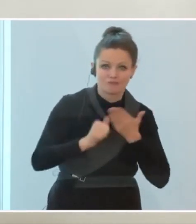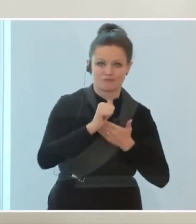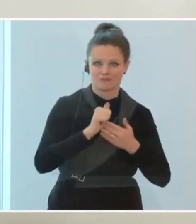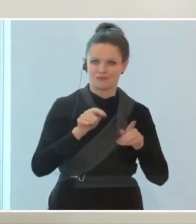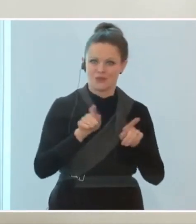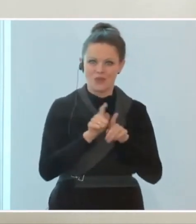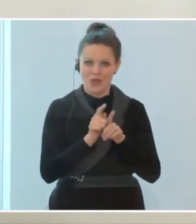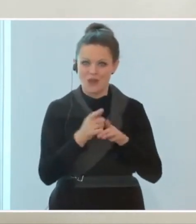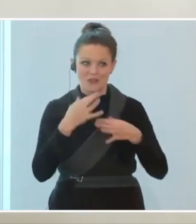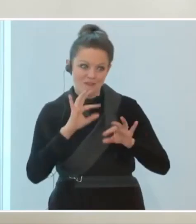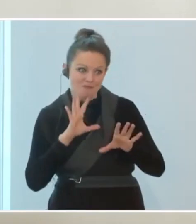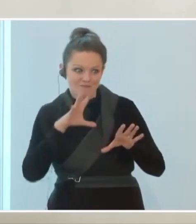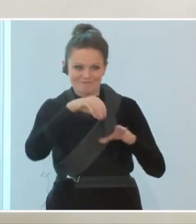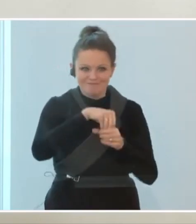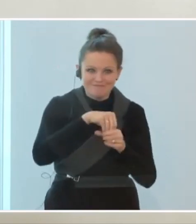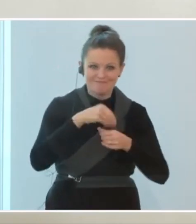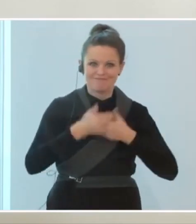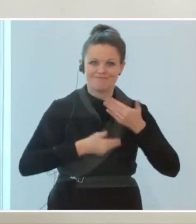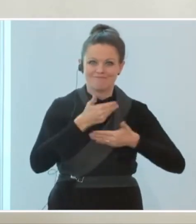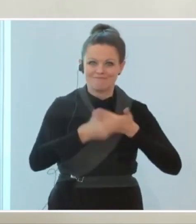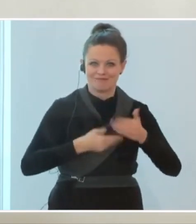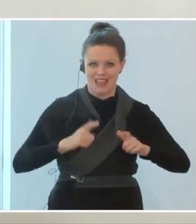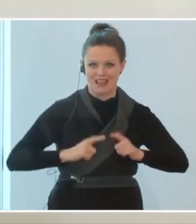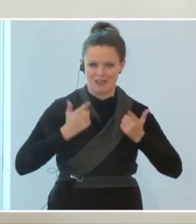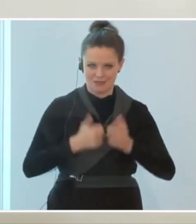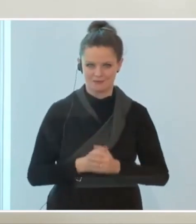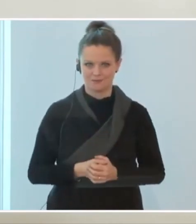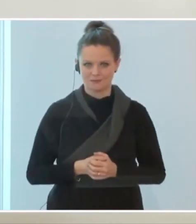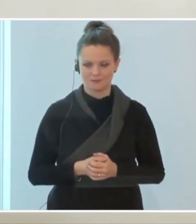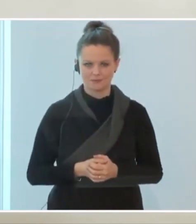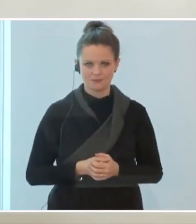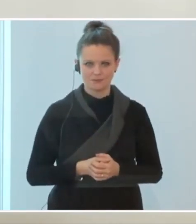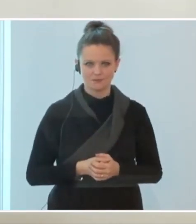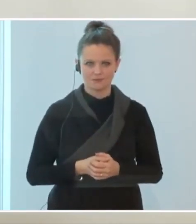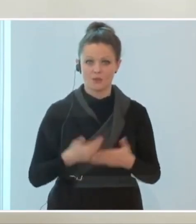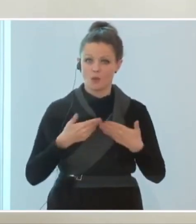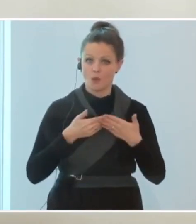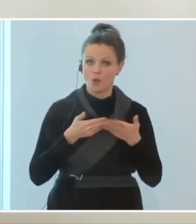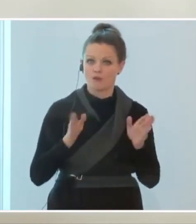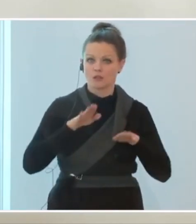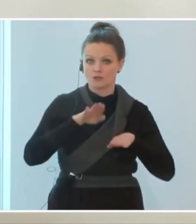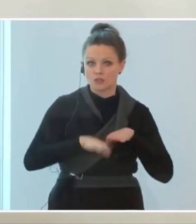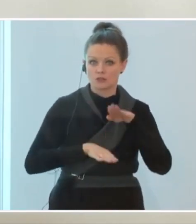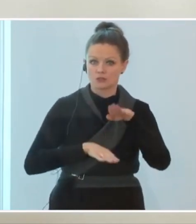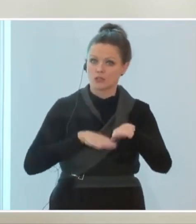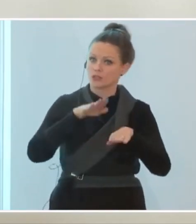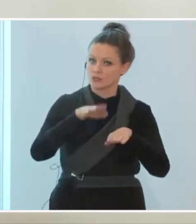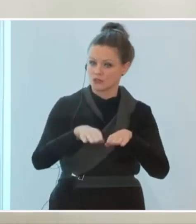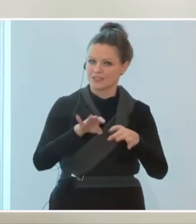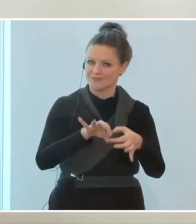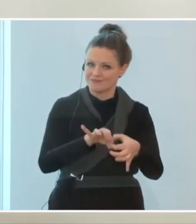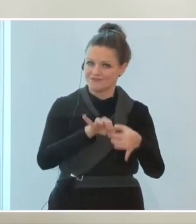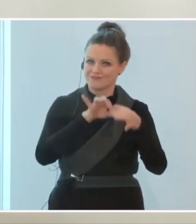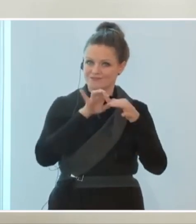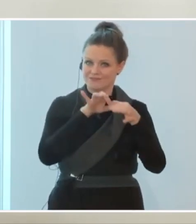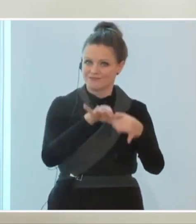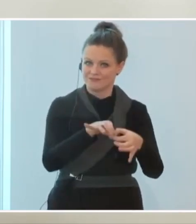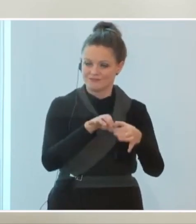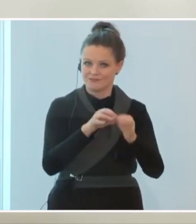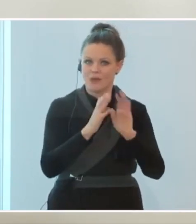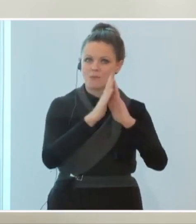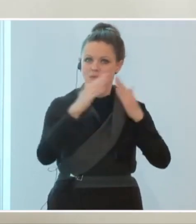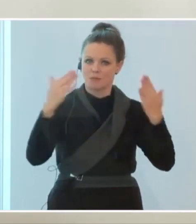teilhaben lassen. Zu den ersten Öffnungsschritten. Hier kommen wir, hier kommen wir im Bereich der